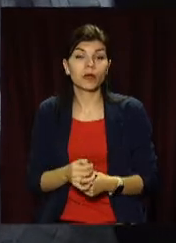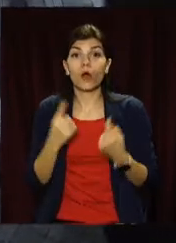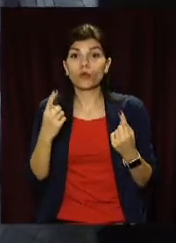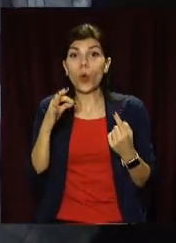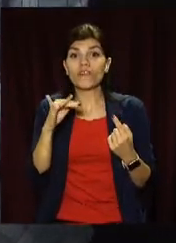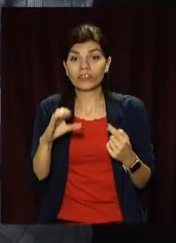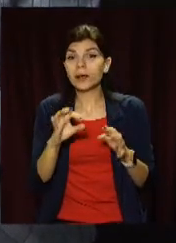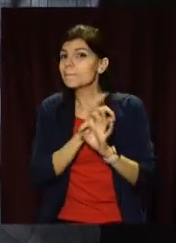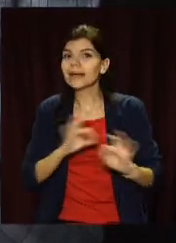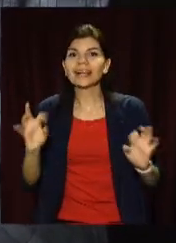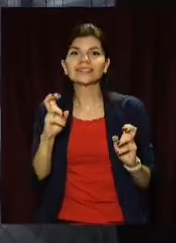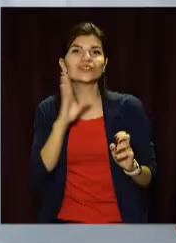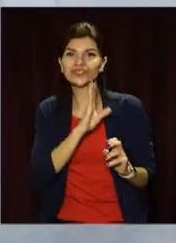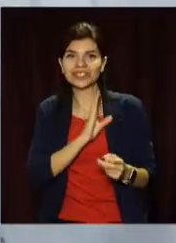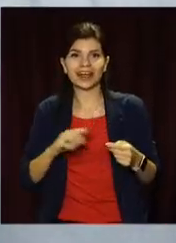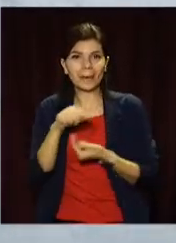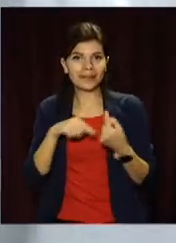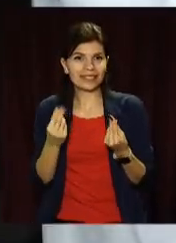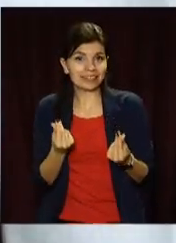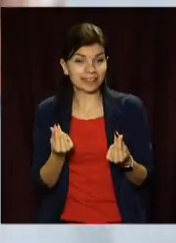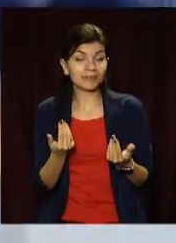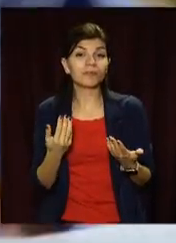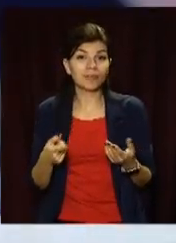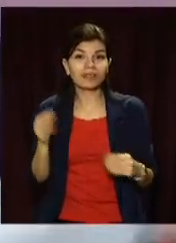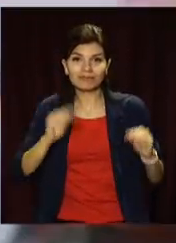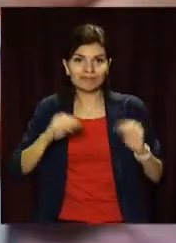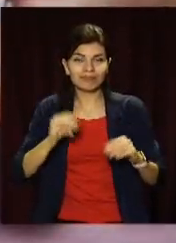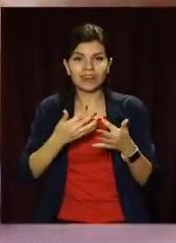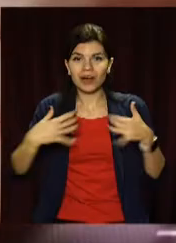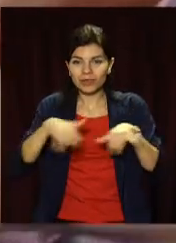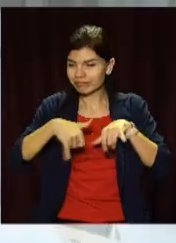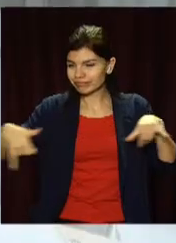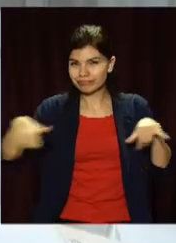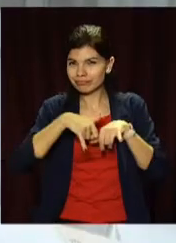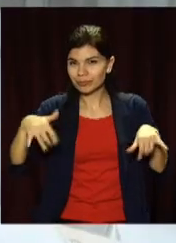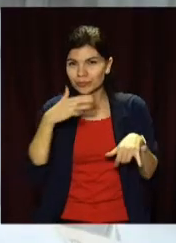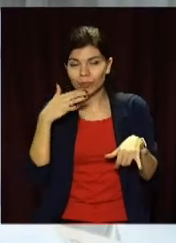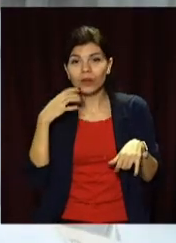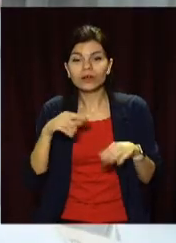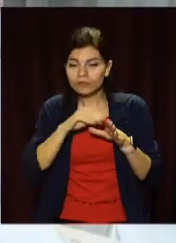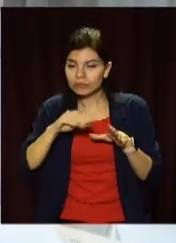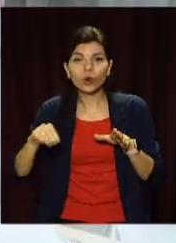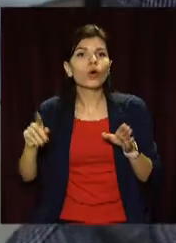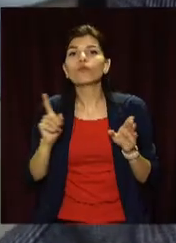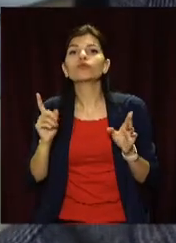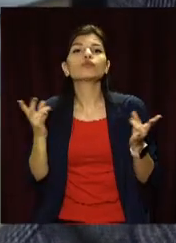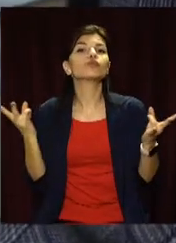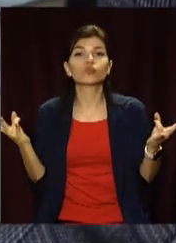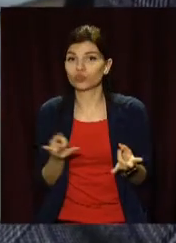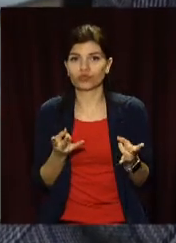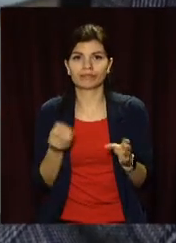офісів прекрасна половина дніпровського бізнесу допаковує десяток останніх пакетів. Подбали, щоб у них було все